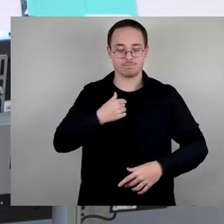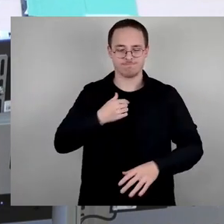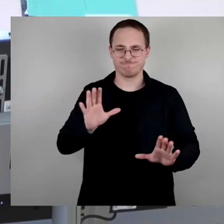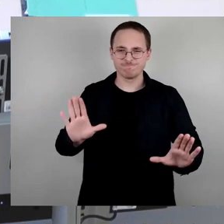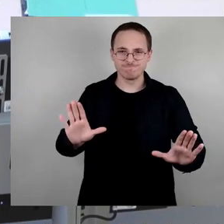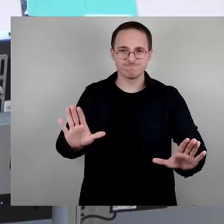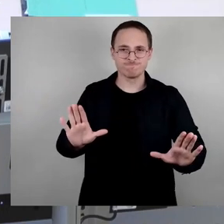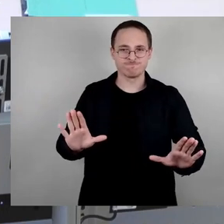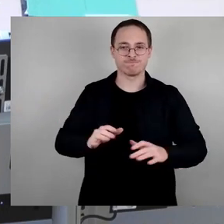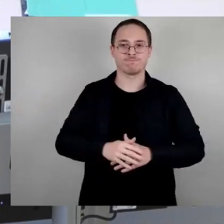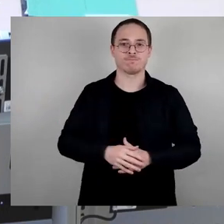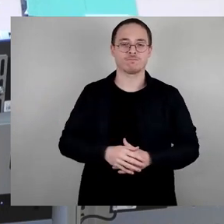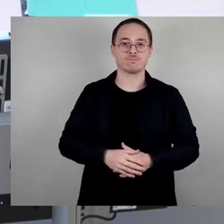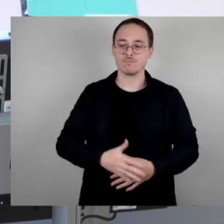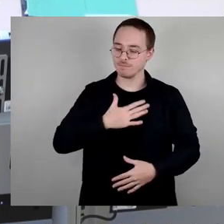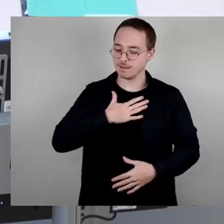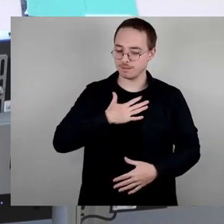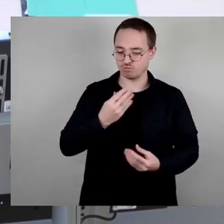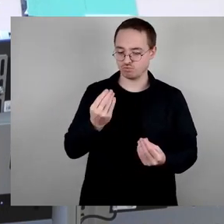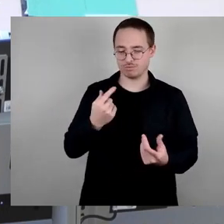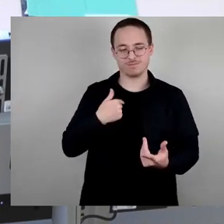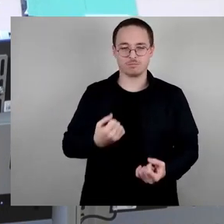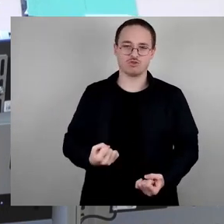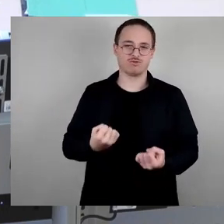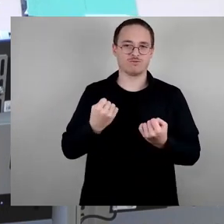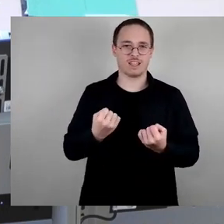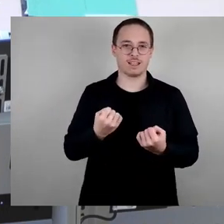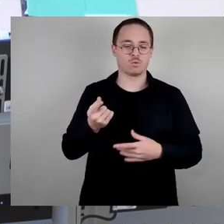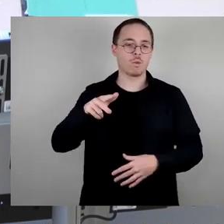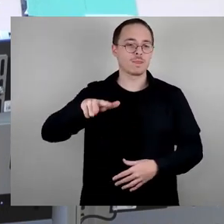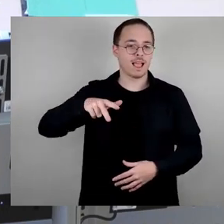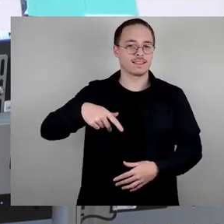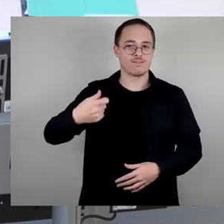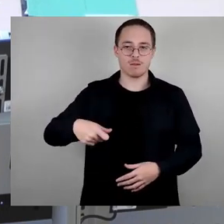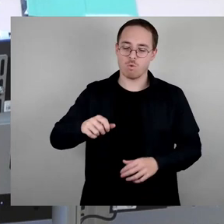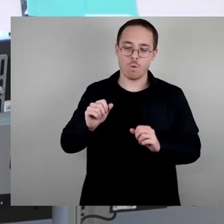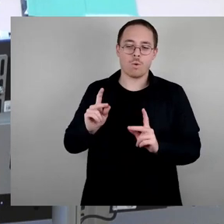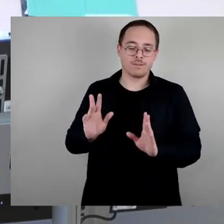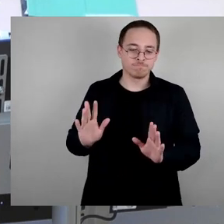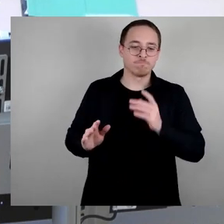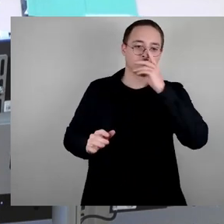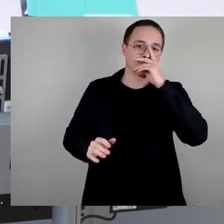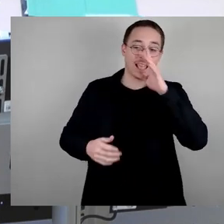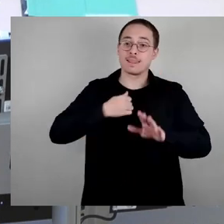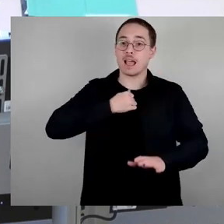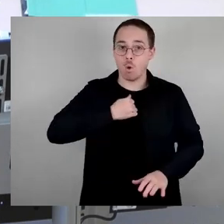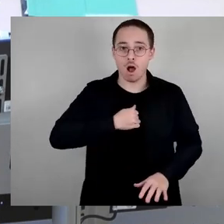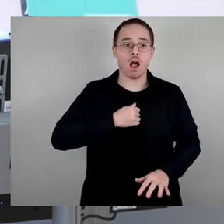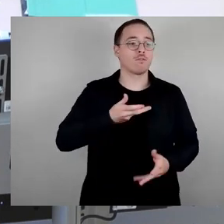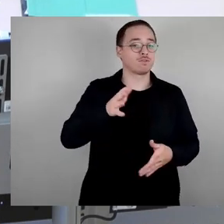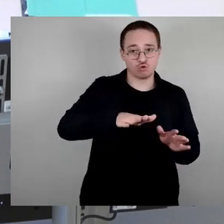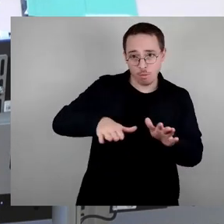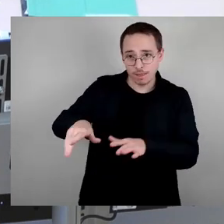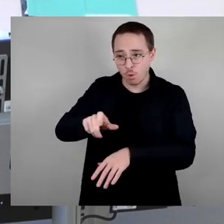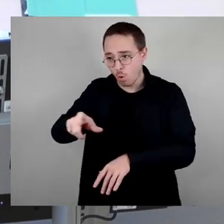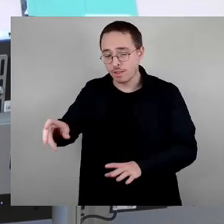13. Februar immer meine Schwierigkeiten gehabt. Ich respektiere Trauer um Verstorbene und auch kollektive Trauer, um Leid und Schrecken